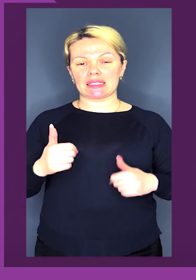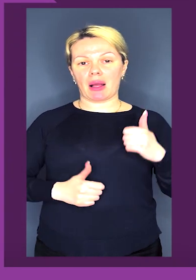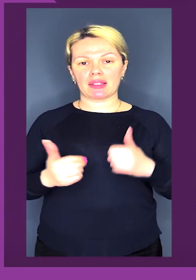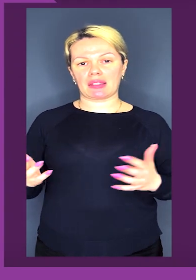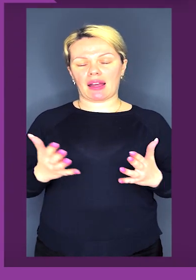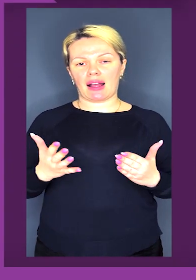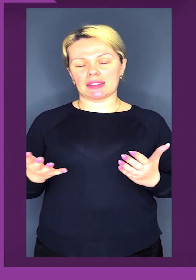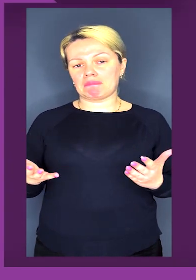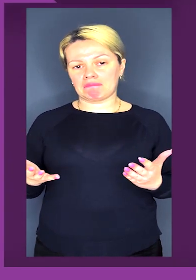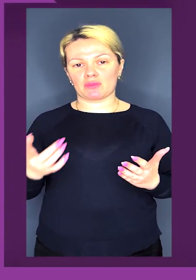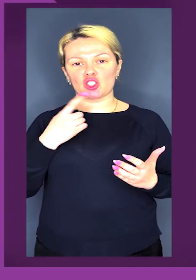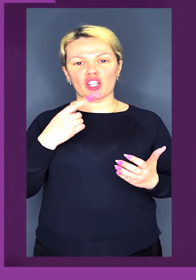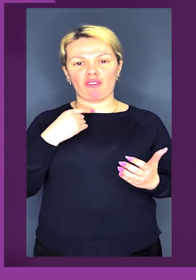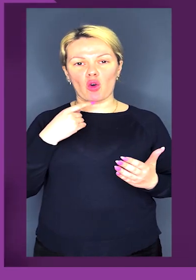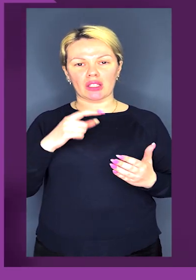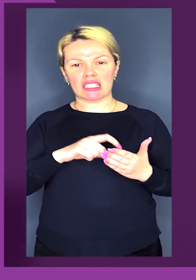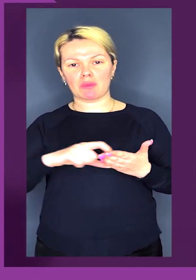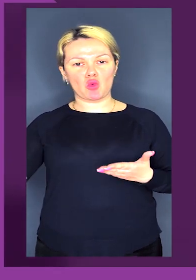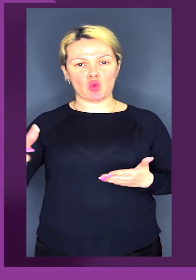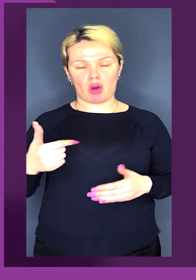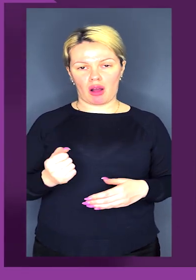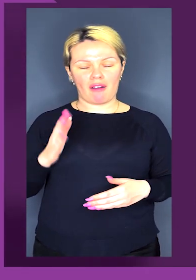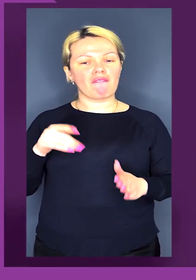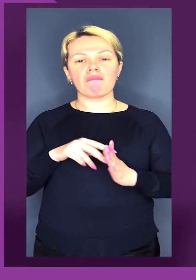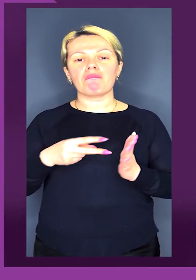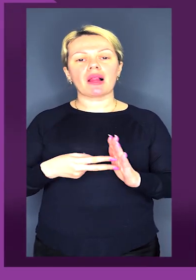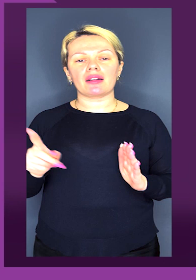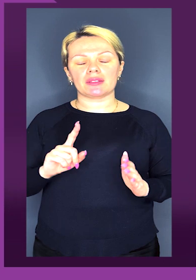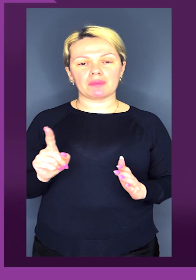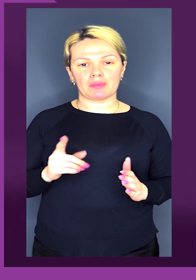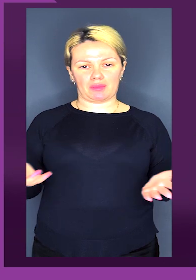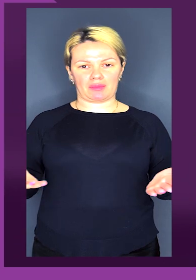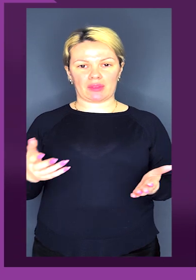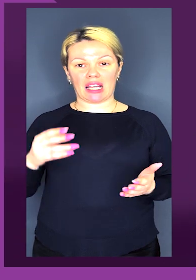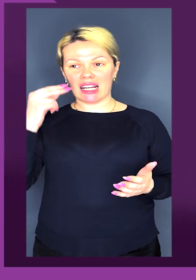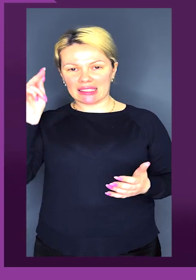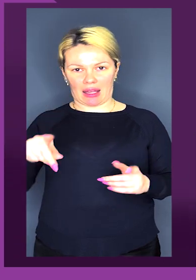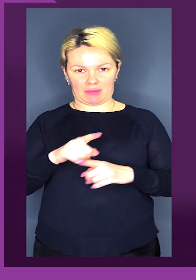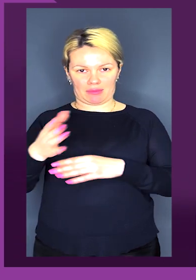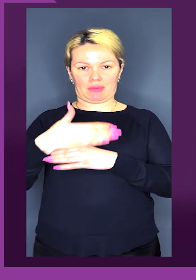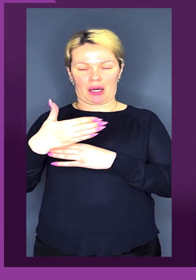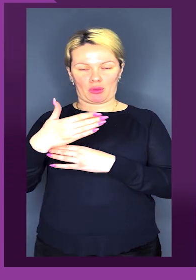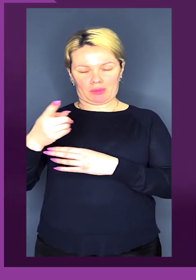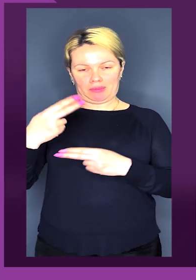цих змаганнях червона смуга, плані червона, як прапор Китаю,